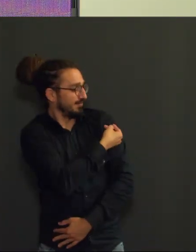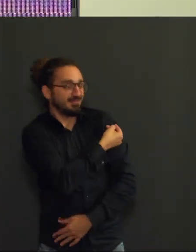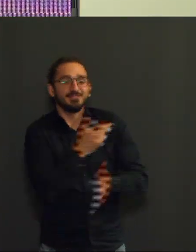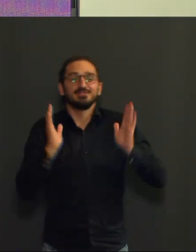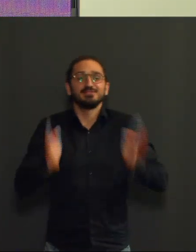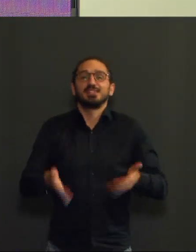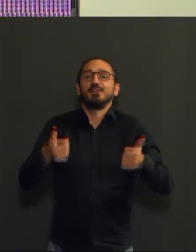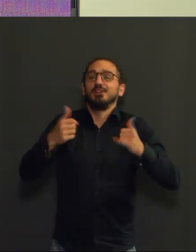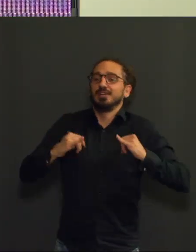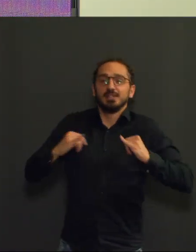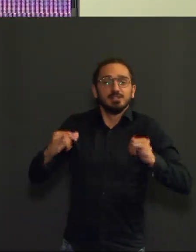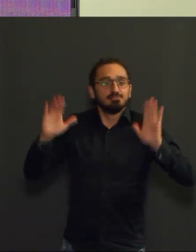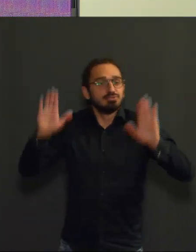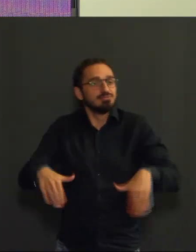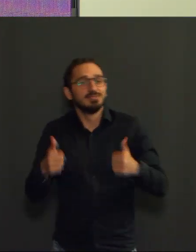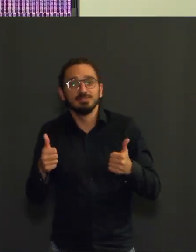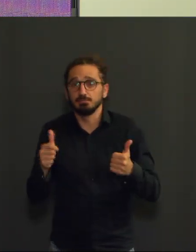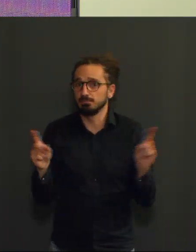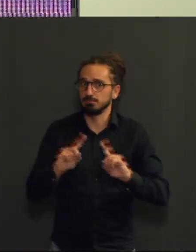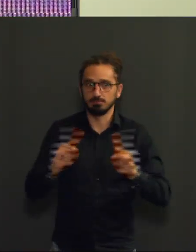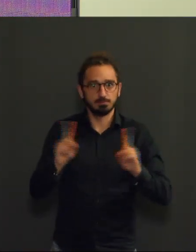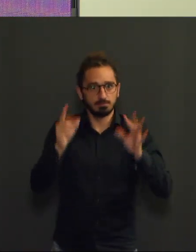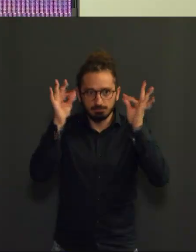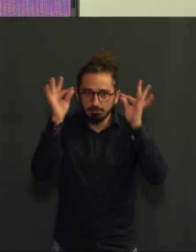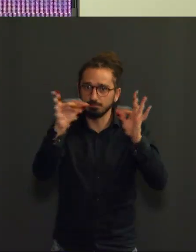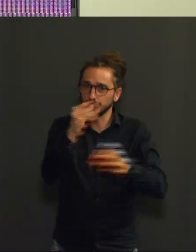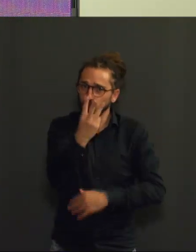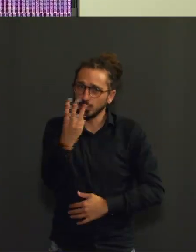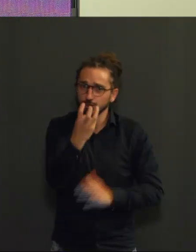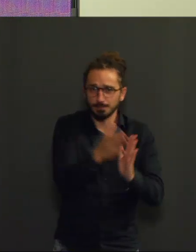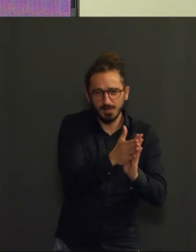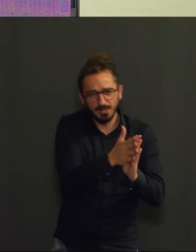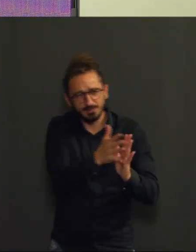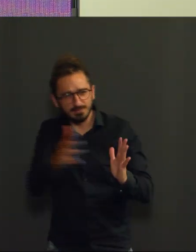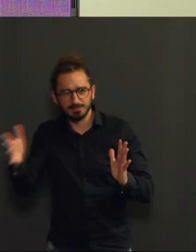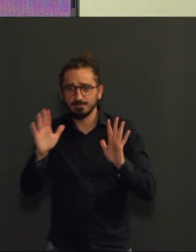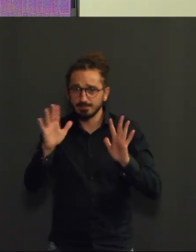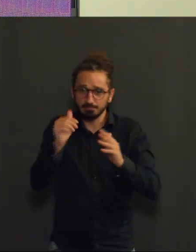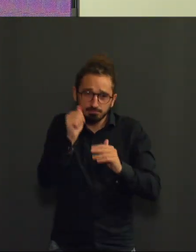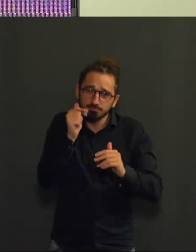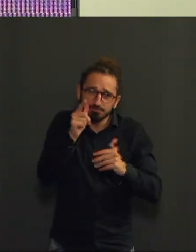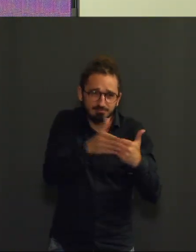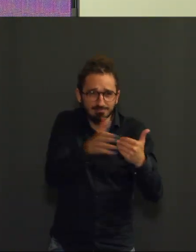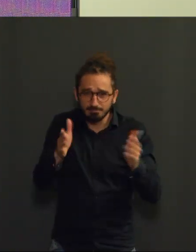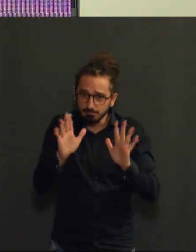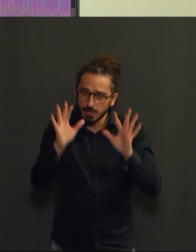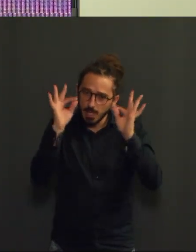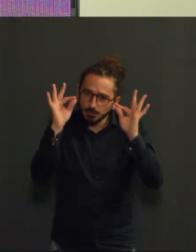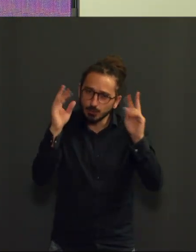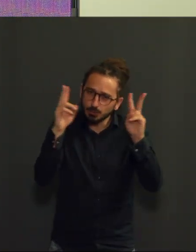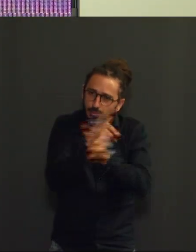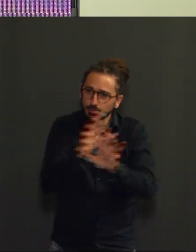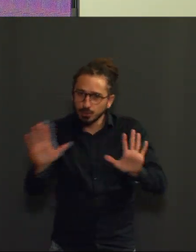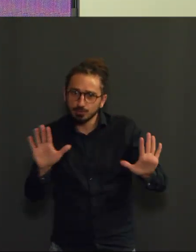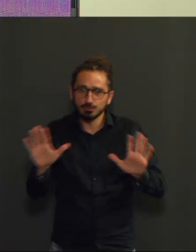premières semaines après la première dose, de faire n'importe quoi, parce que vous pouvez encore à ce moment-là être malade. Et donc, il faut donner